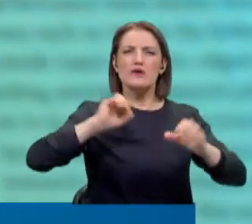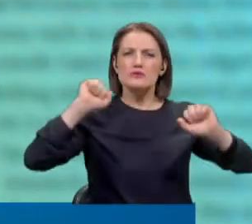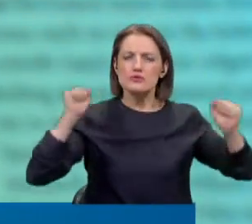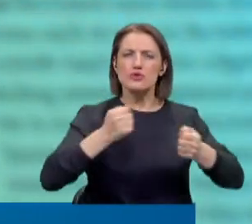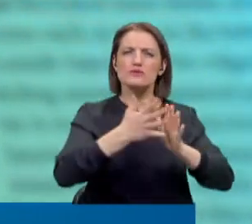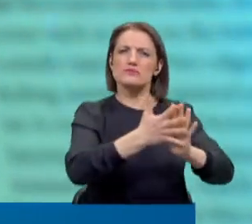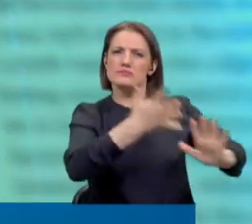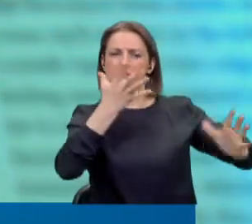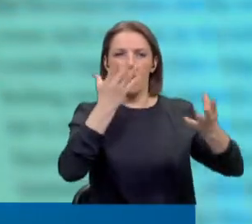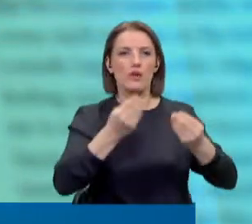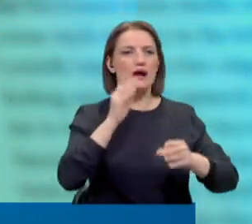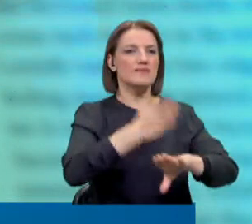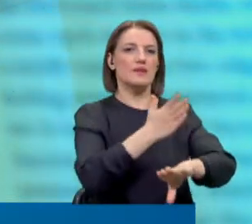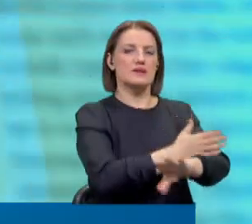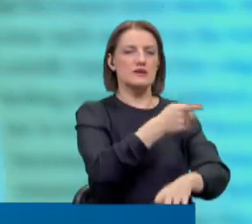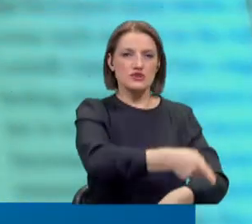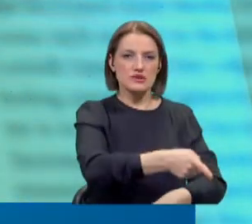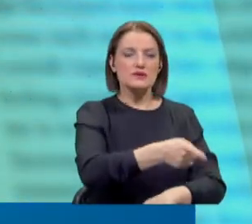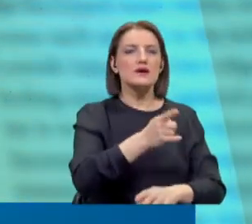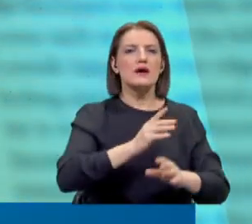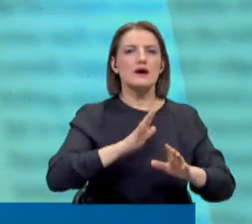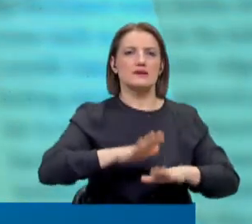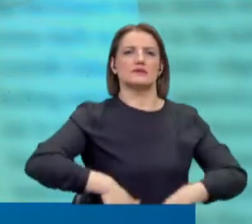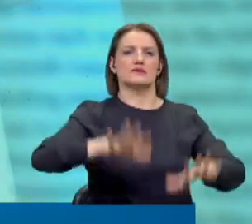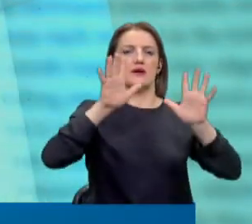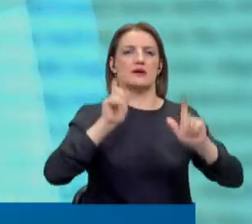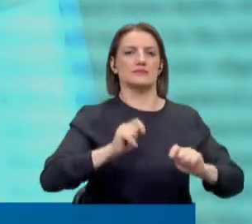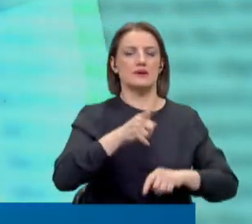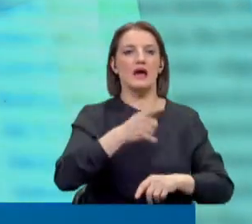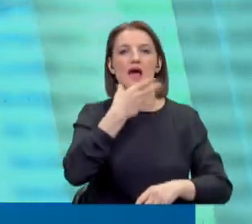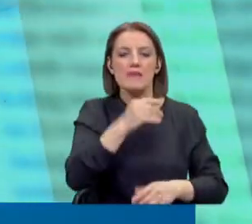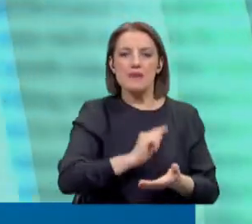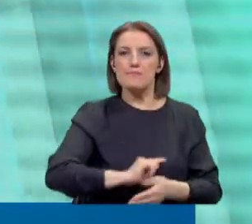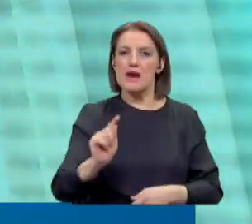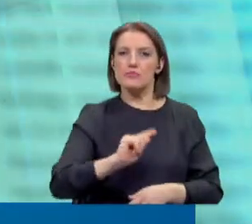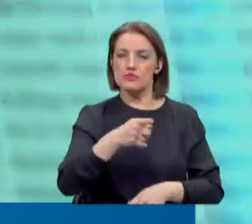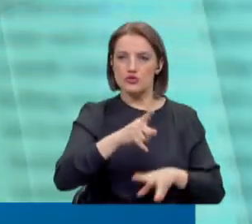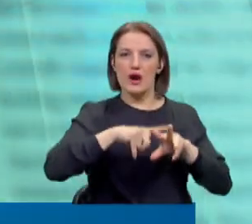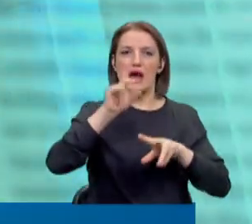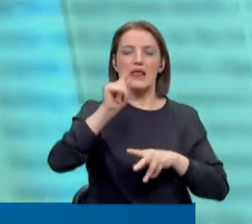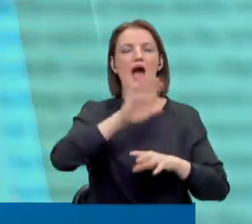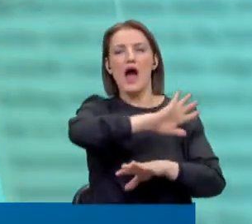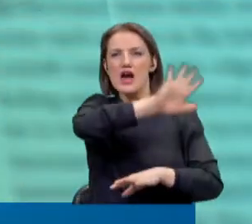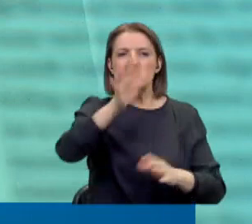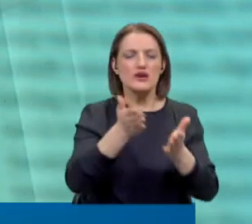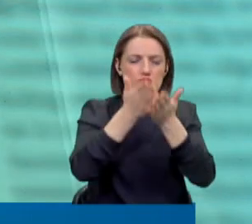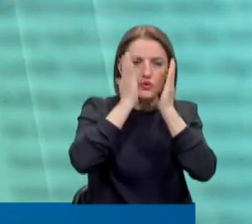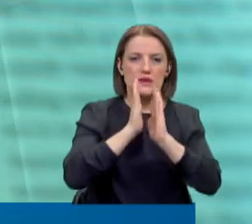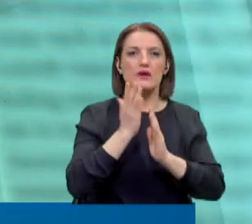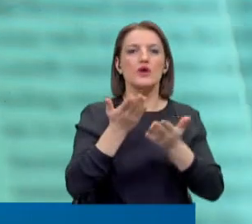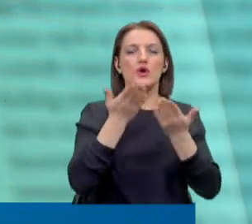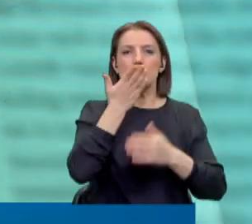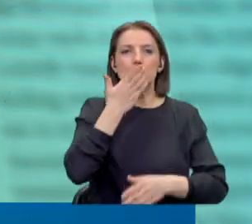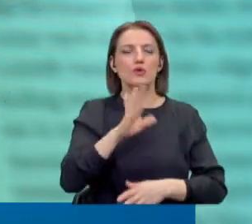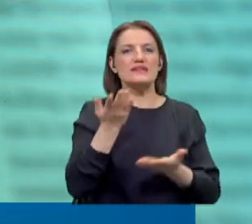pahalılığına isyan etti. Esenyurt'taki büfe kuyruğuna giren emekli memur Ali Rıza Enver. Her şeye şükrediyoruz. Yokluğun